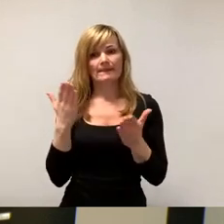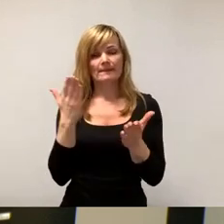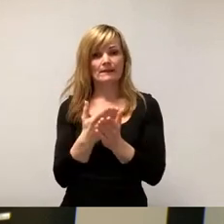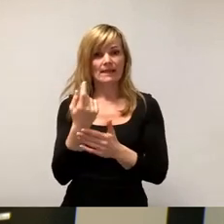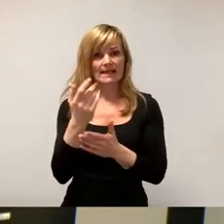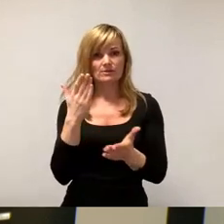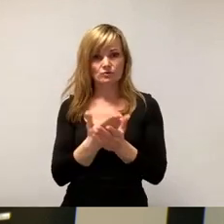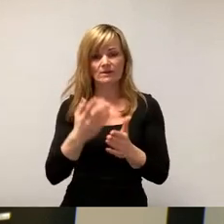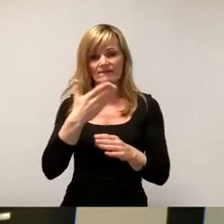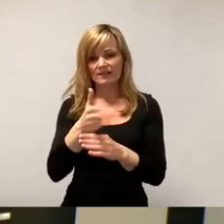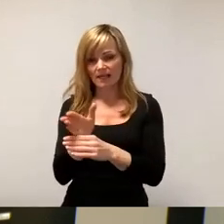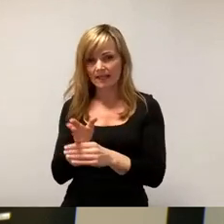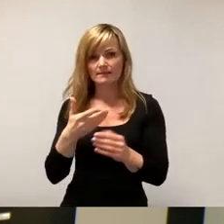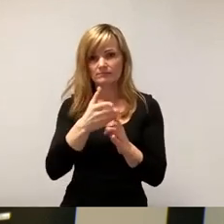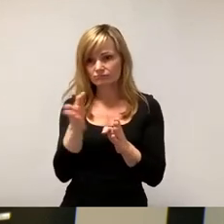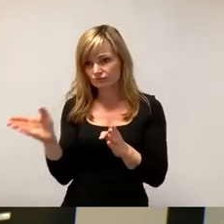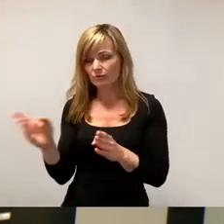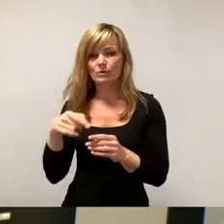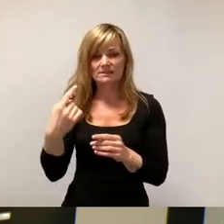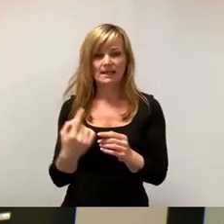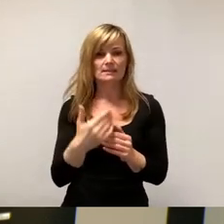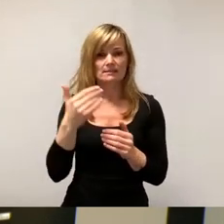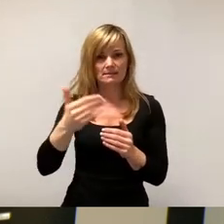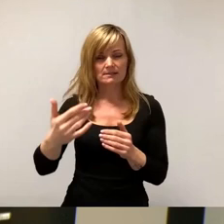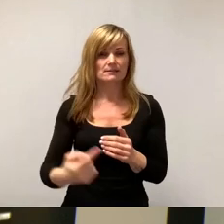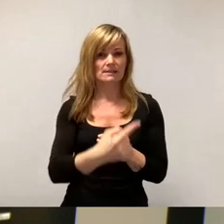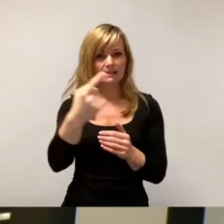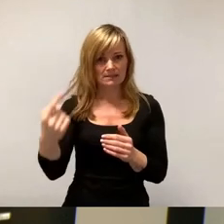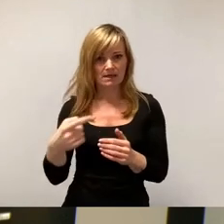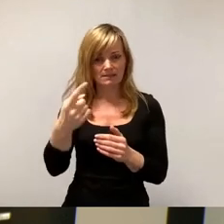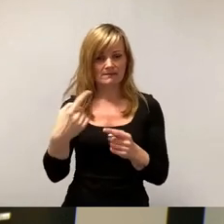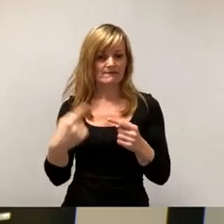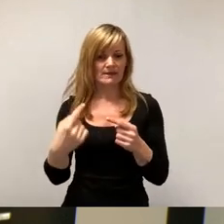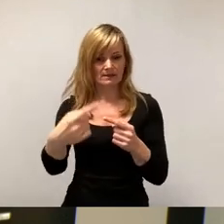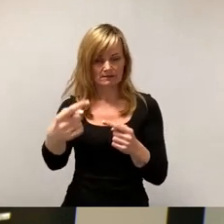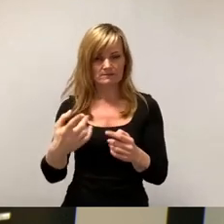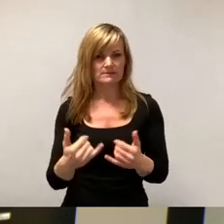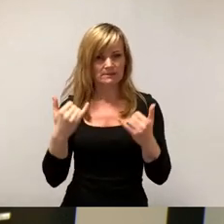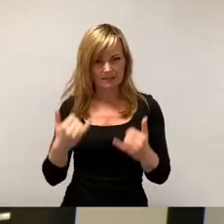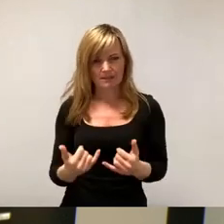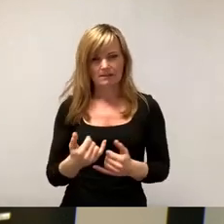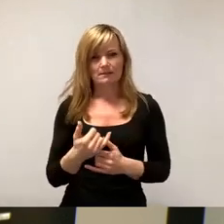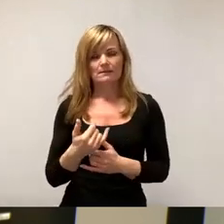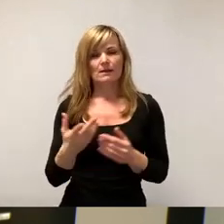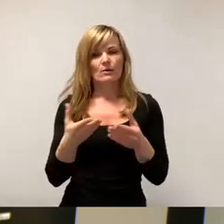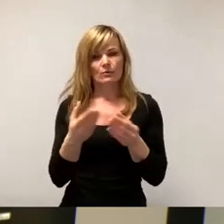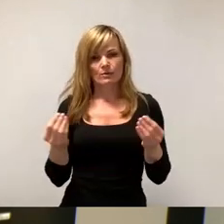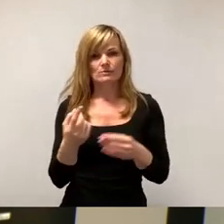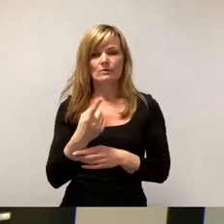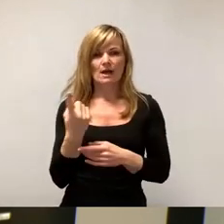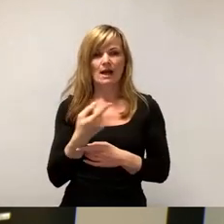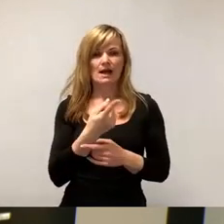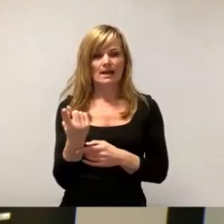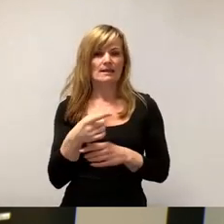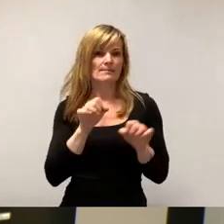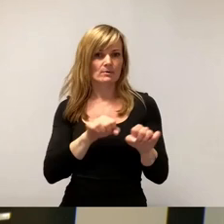kommenden Jahren, wenn es Schritt für Schritt aus dem dann aktuellen Haushalt abgestottert werden muss. Die jetzt vorliegende Lösung ist bei allen schlechten Varianten dennoch die